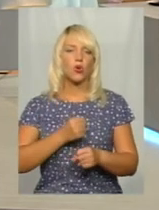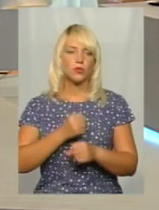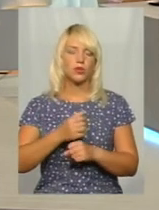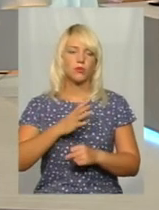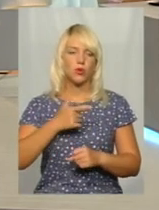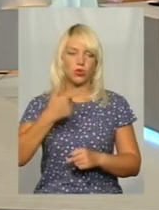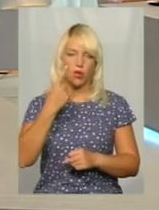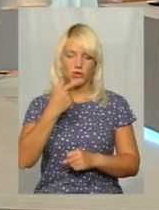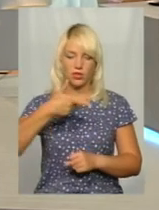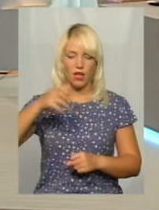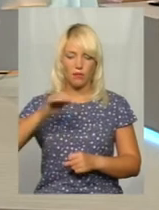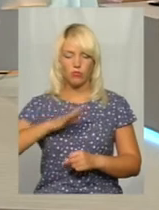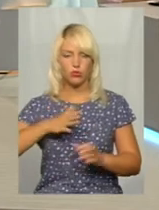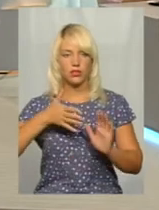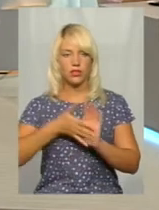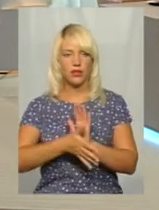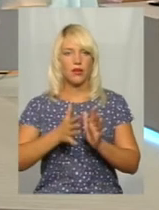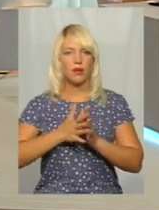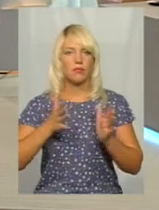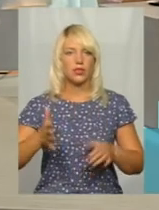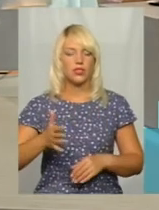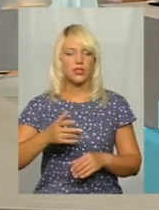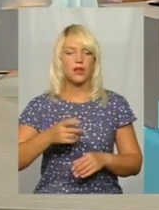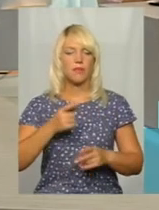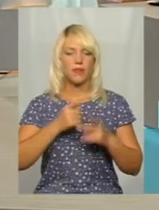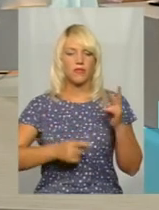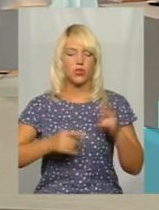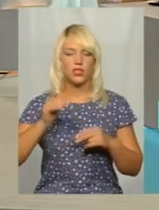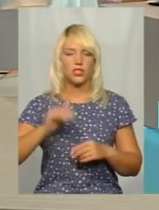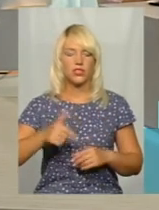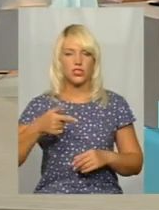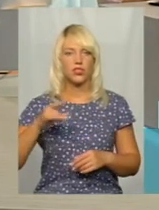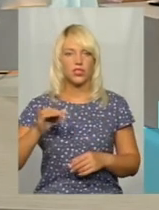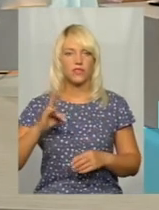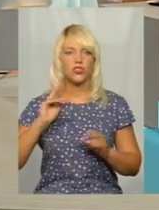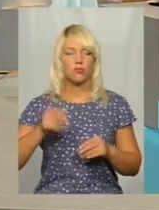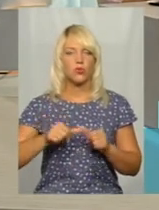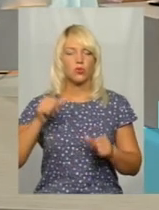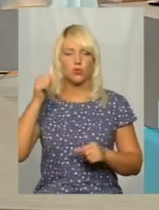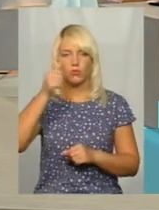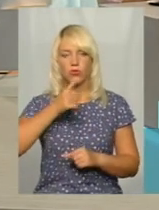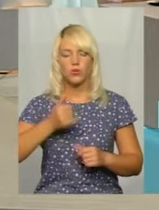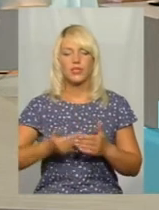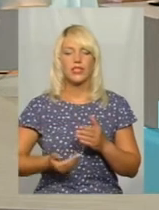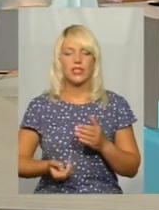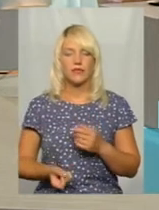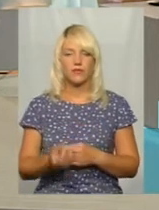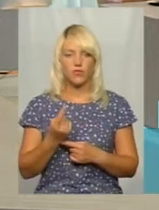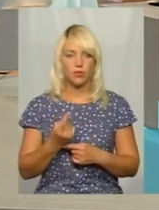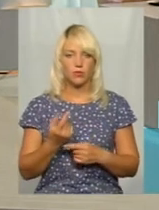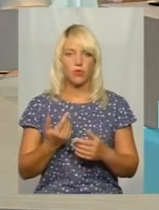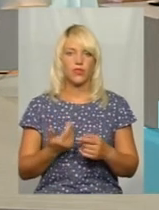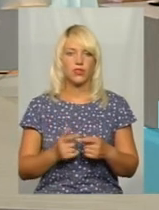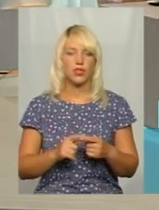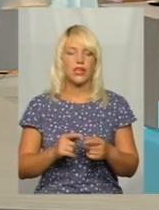затрачено більше, майже, як на півтори тисячі гривень, ніж в минулому році. Звідси, відповідно, плюс ще